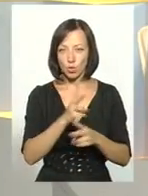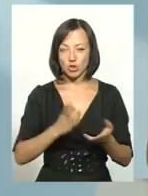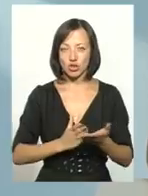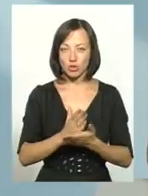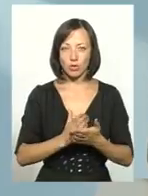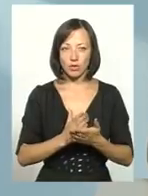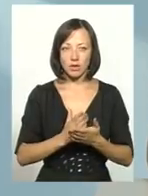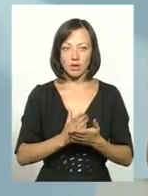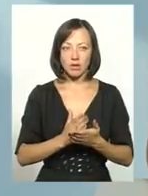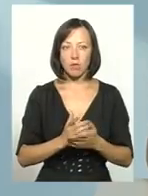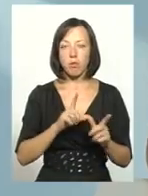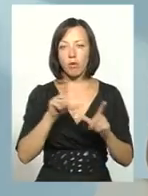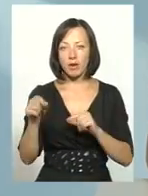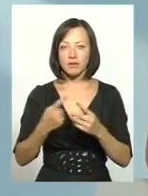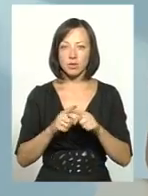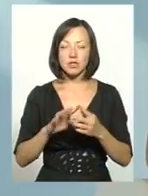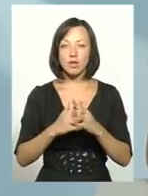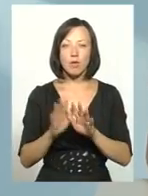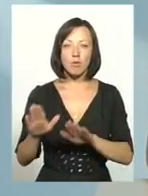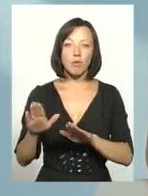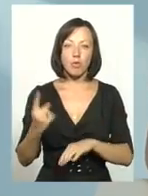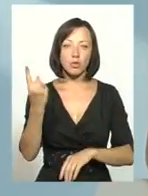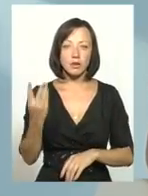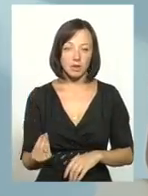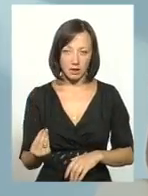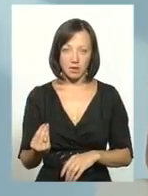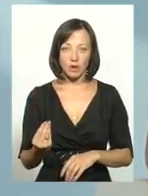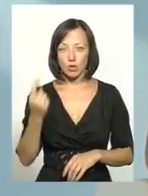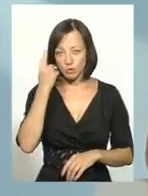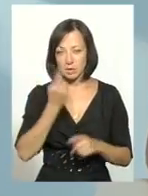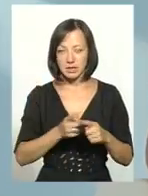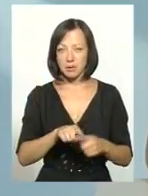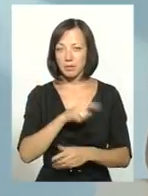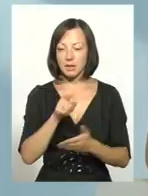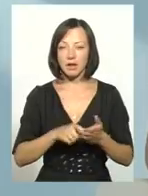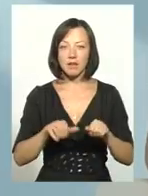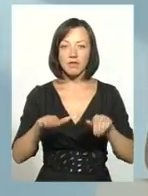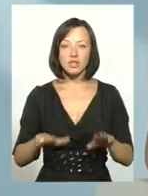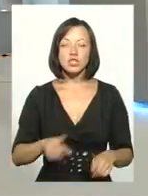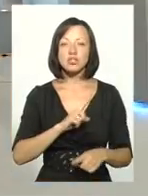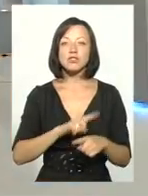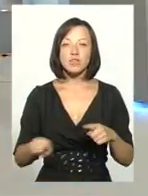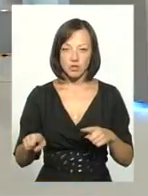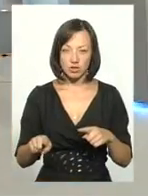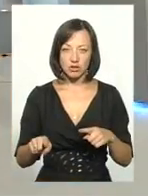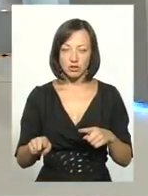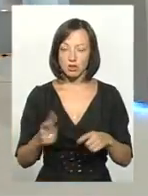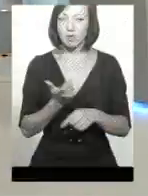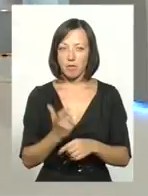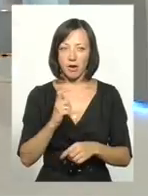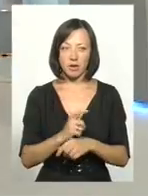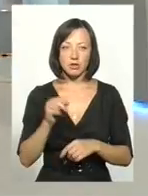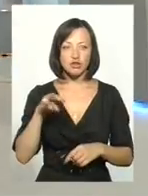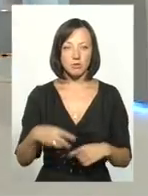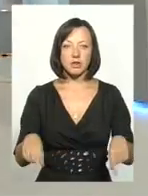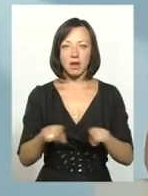хто озвучував, поїхав би в то село і побув би там один день. І я думаю, що це питання вирішилось набагато швидше. Набагато швидше,